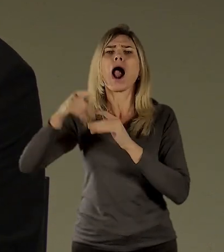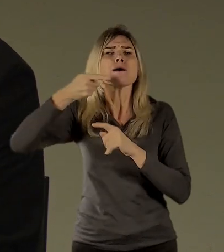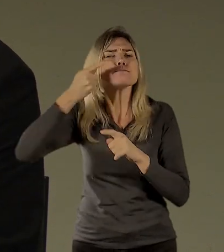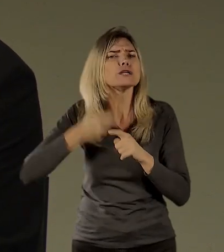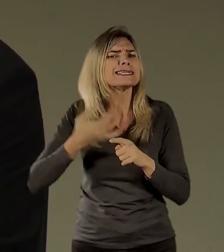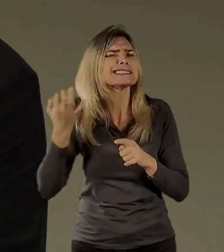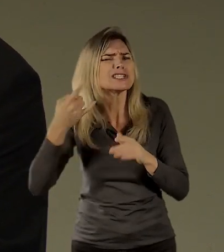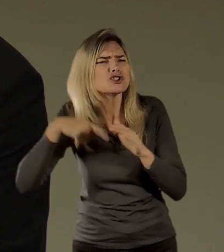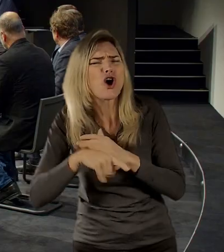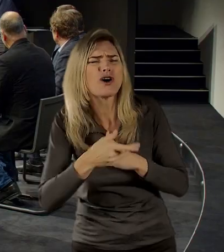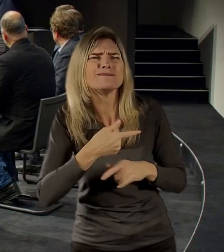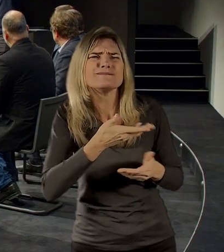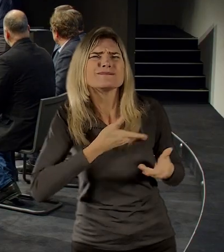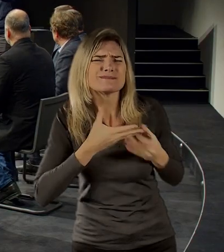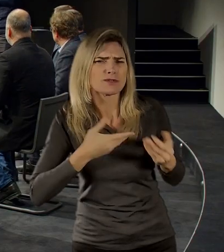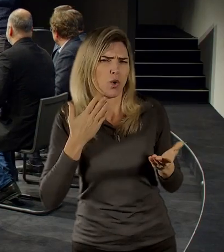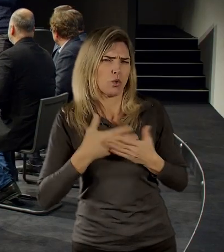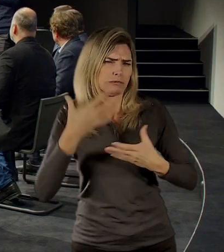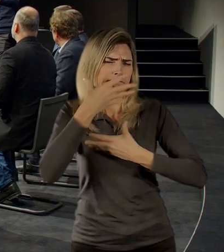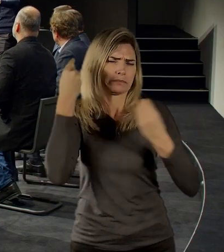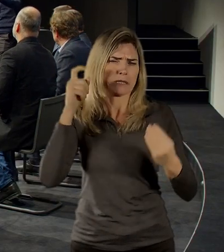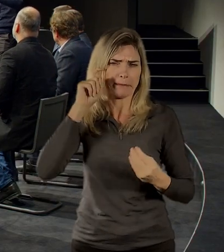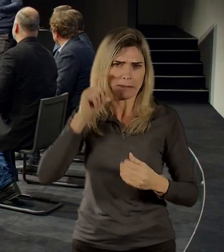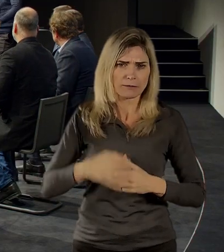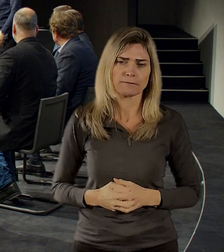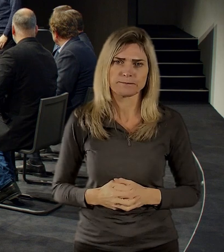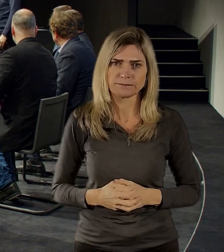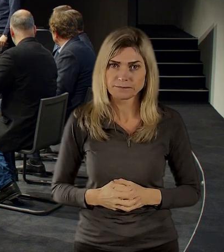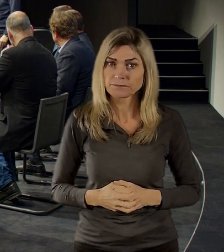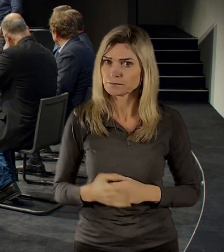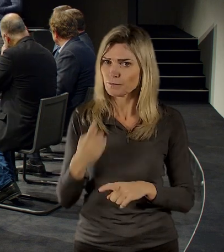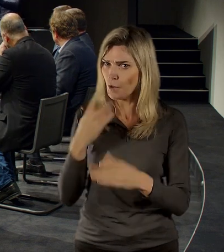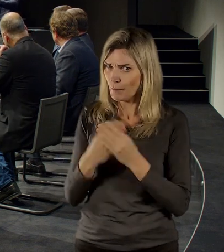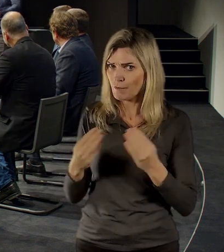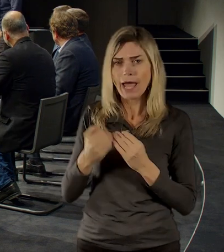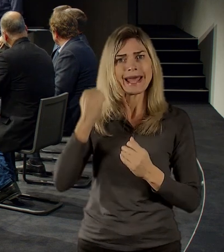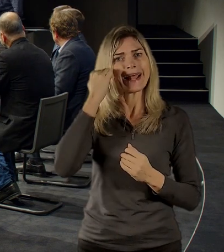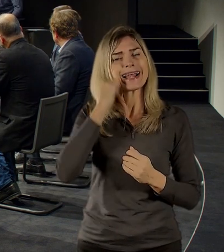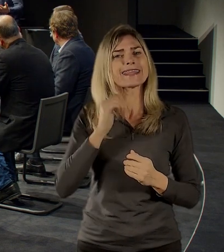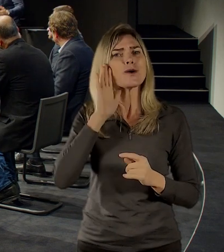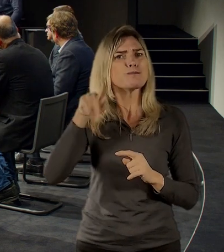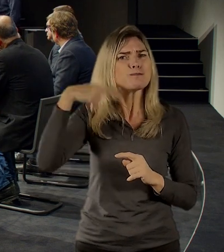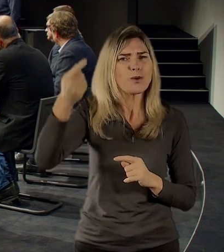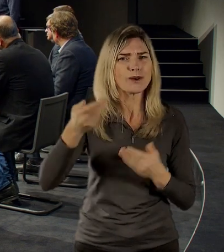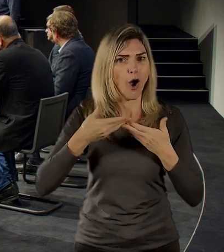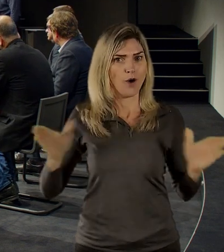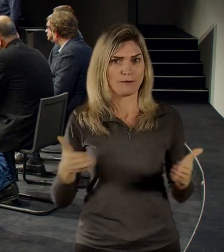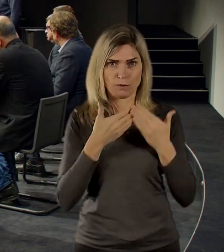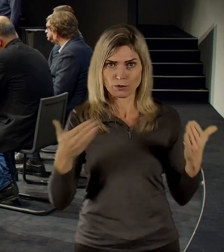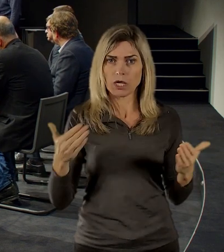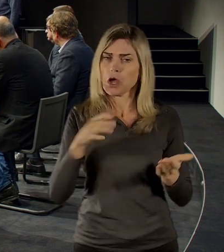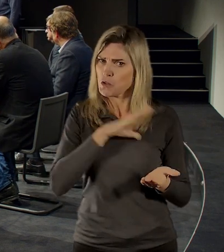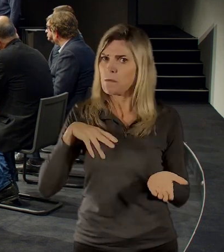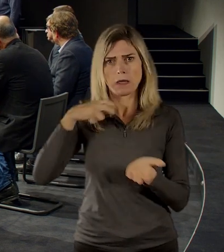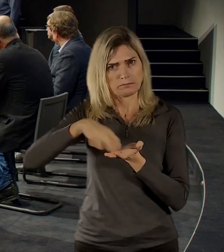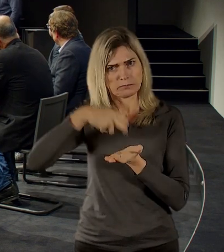Taky jsem neměl to štěstí tam být. Vy jste zmínil, že návštěvníci tam dorazí pěšky. Asi automaticky, doufám, že to